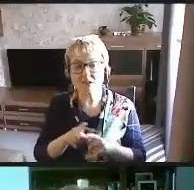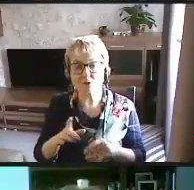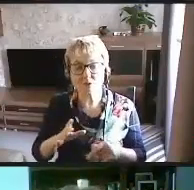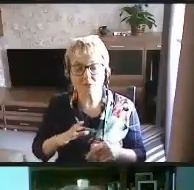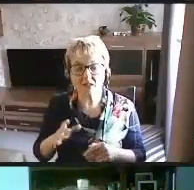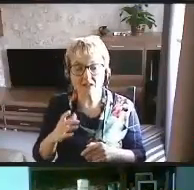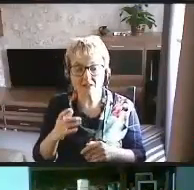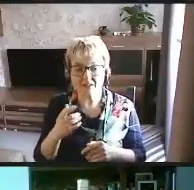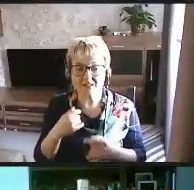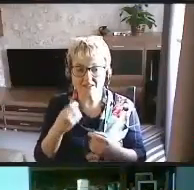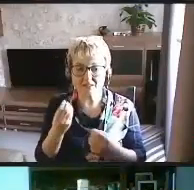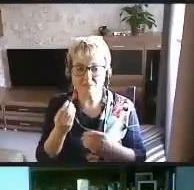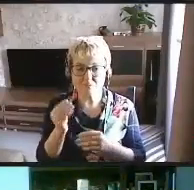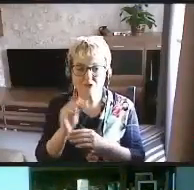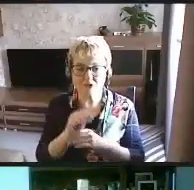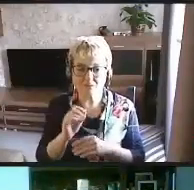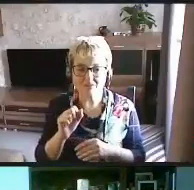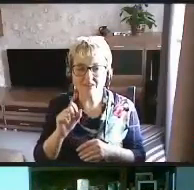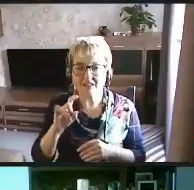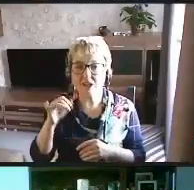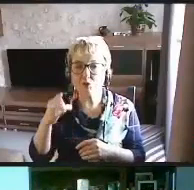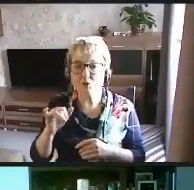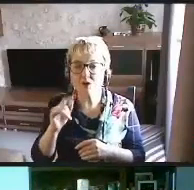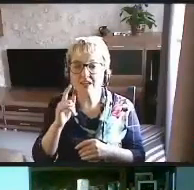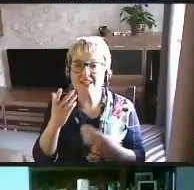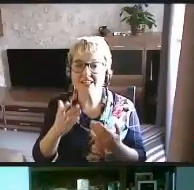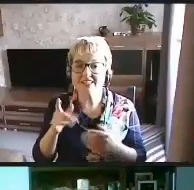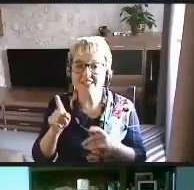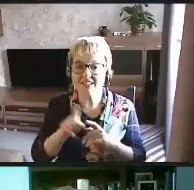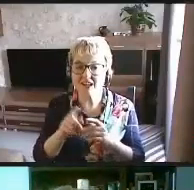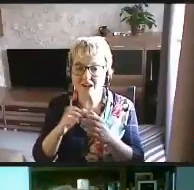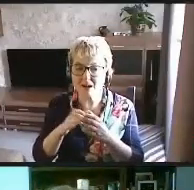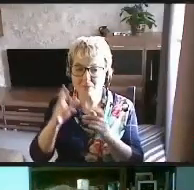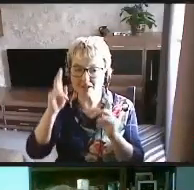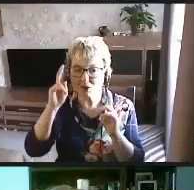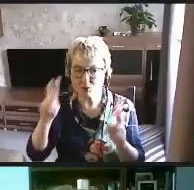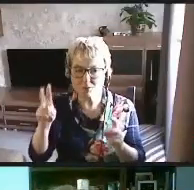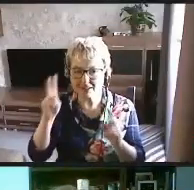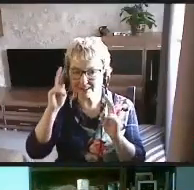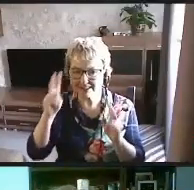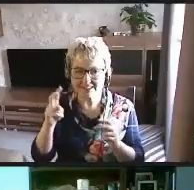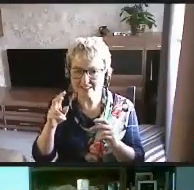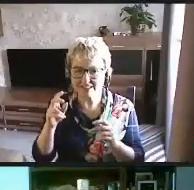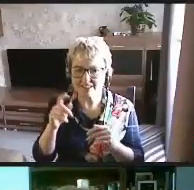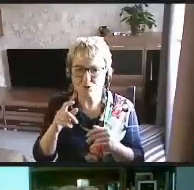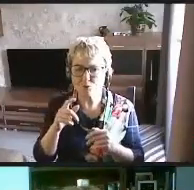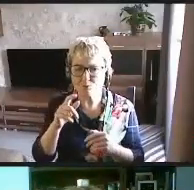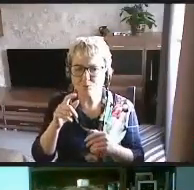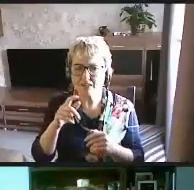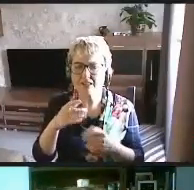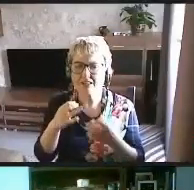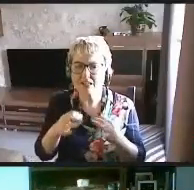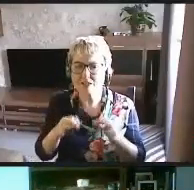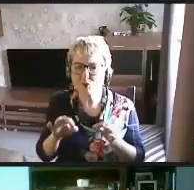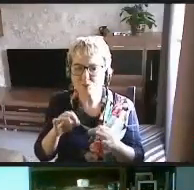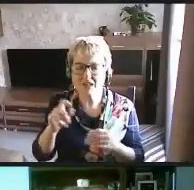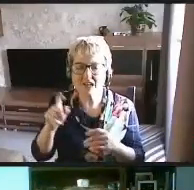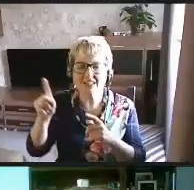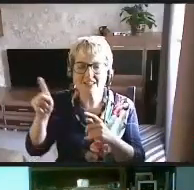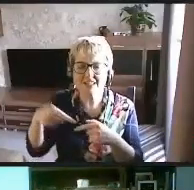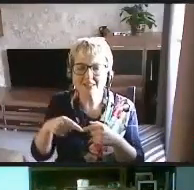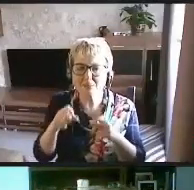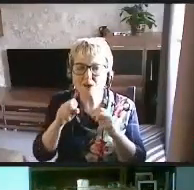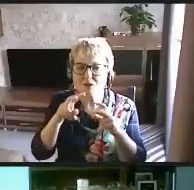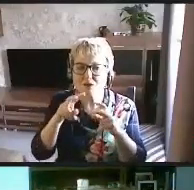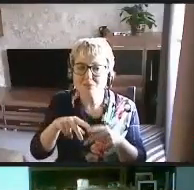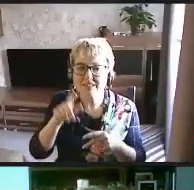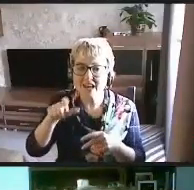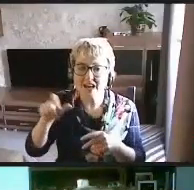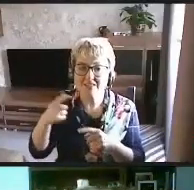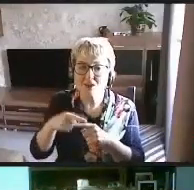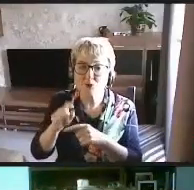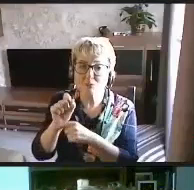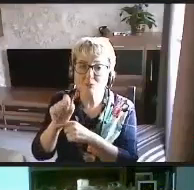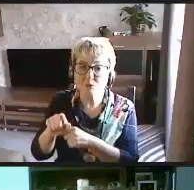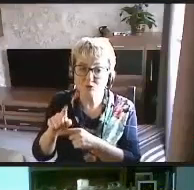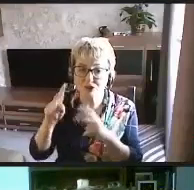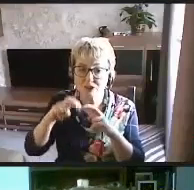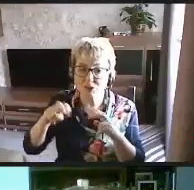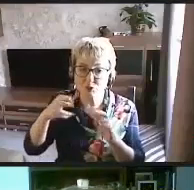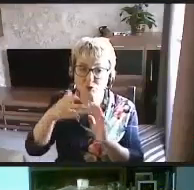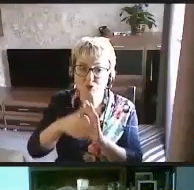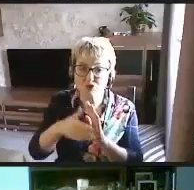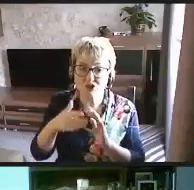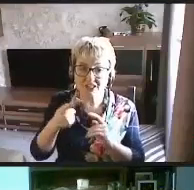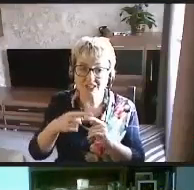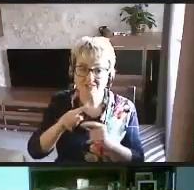буквально еще пять копеек. Если какая-то компания не знает и не умеет решать вопросы доступности, она нанимает специалистов, которым поручает изучение этого